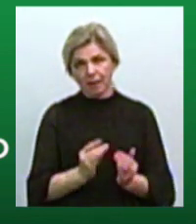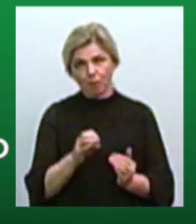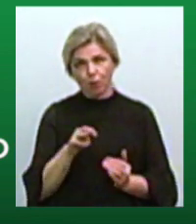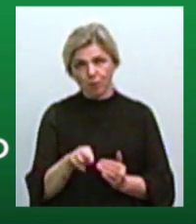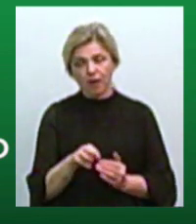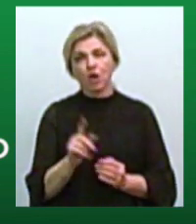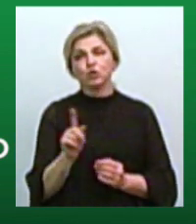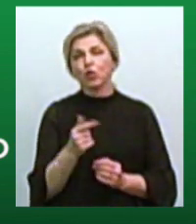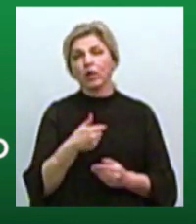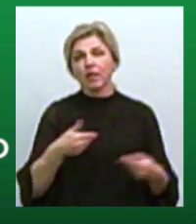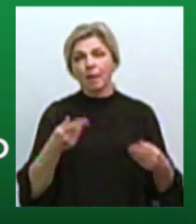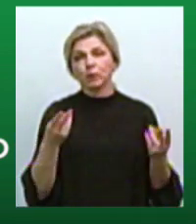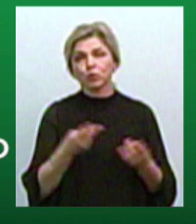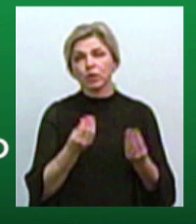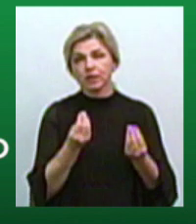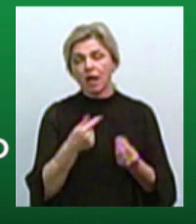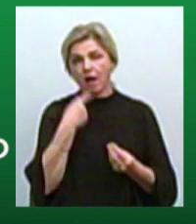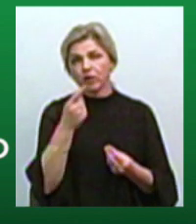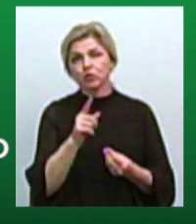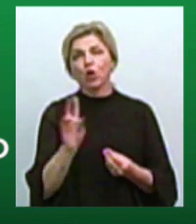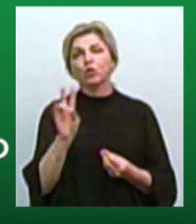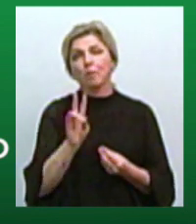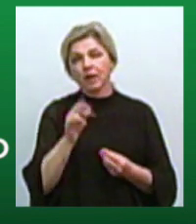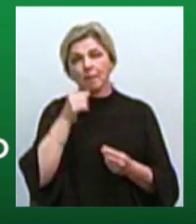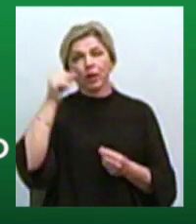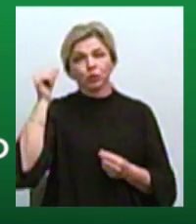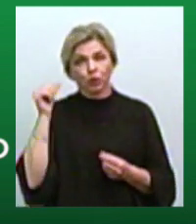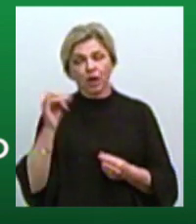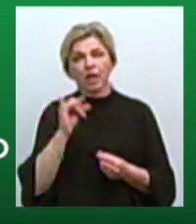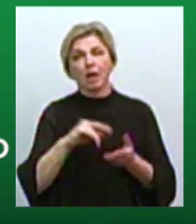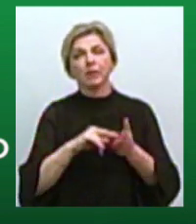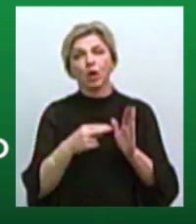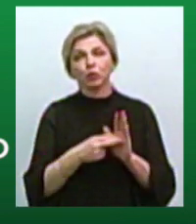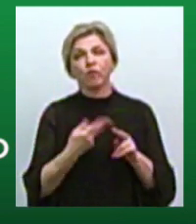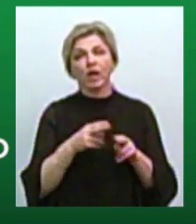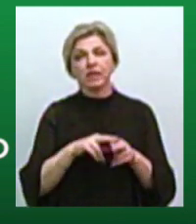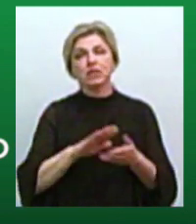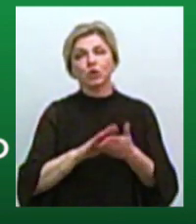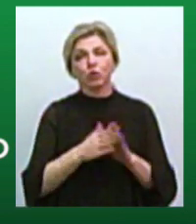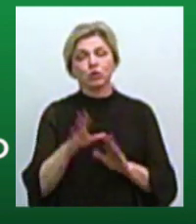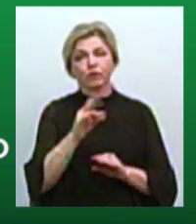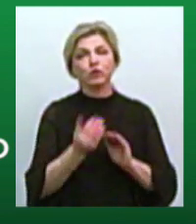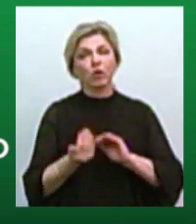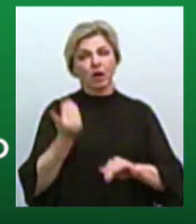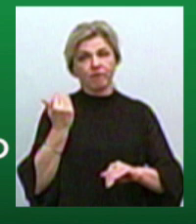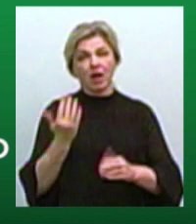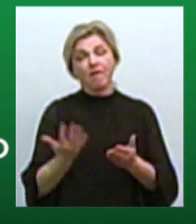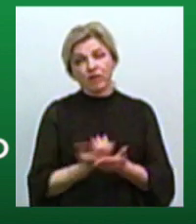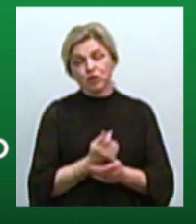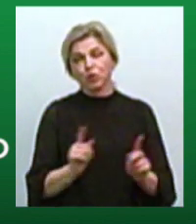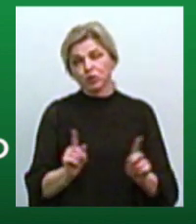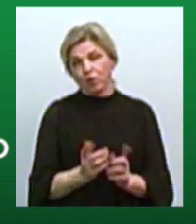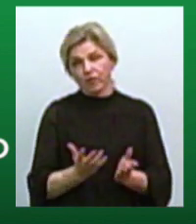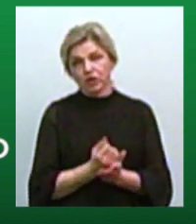що нам потрібні гроші, я сказав ще в листопаді минулого року. Ім планував всю цю ситуацію заздалегідь. Вийшло те, що вийшло.